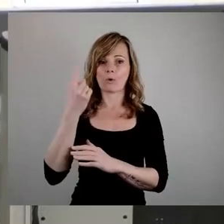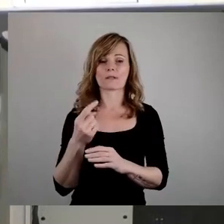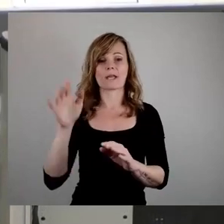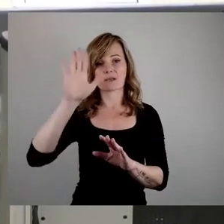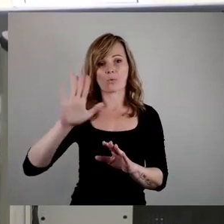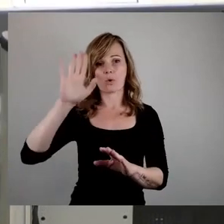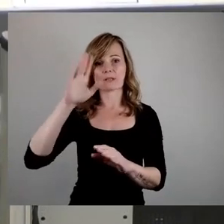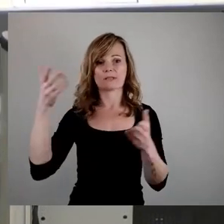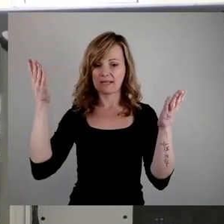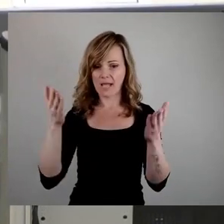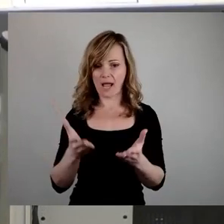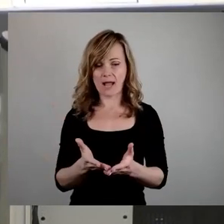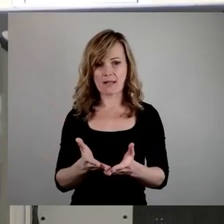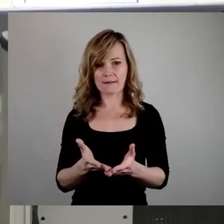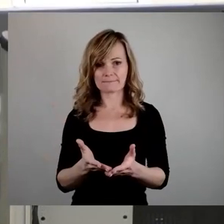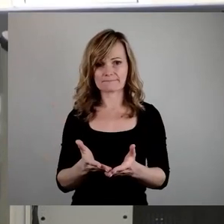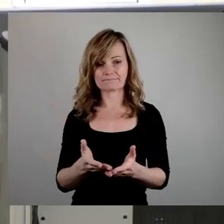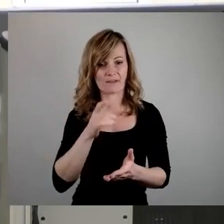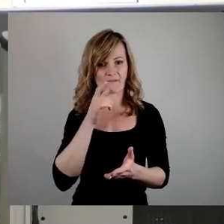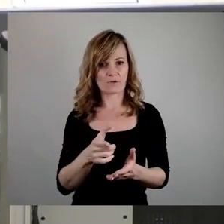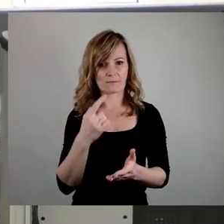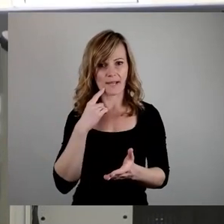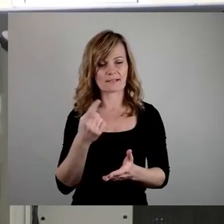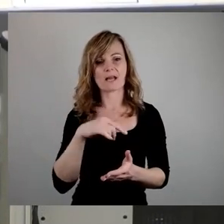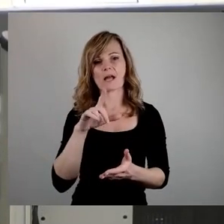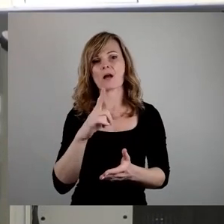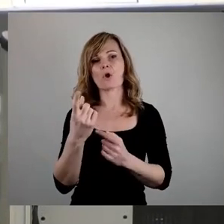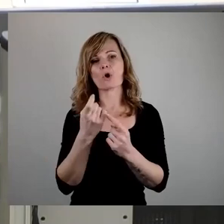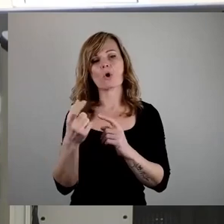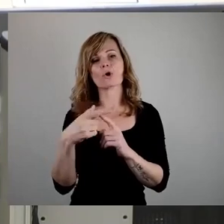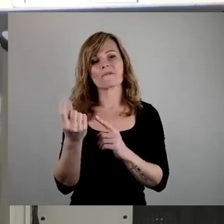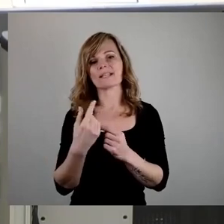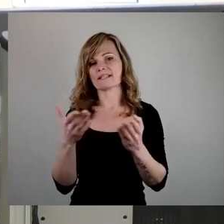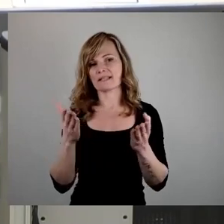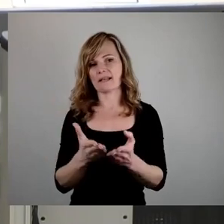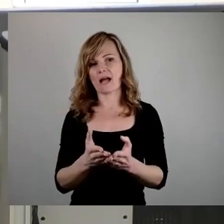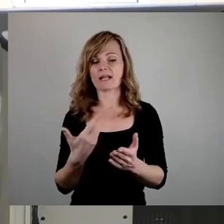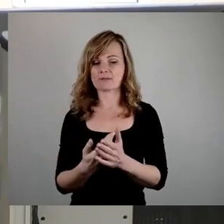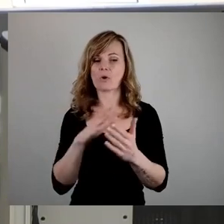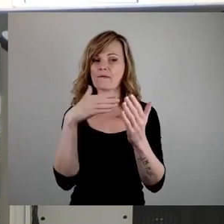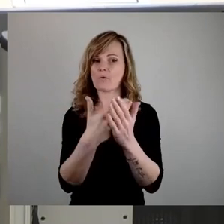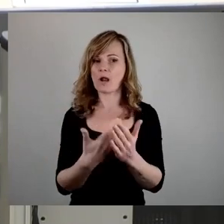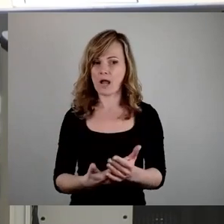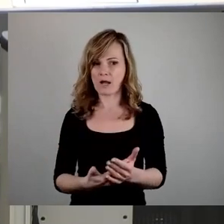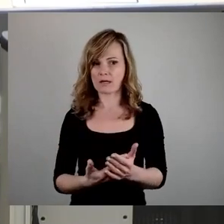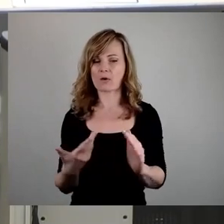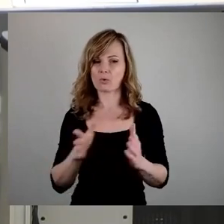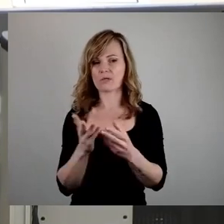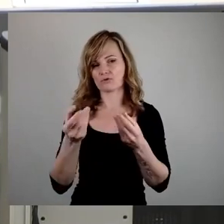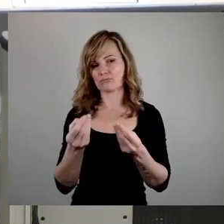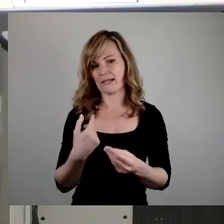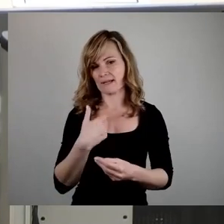Tal, und das meine ich wörtlich, ins Lockwitztal. Denn das ist die Vorlage, zu der ich kurz sprechen möchte.